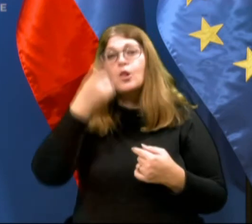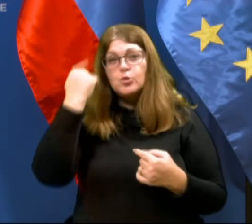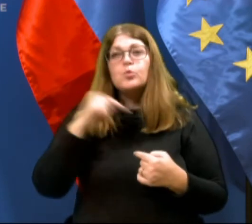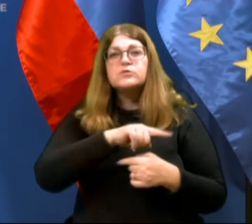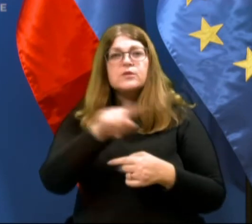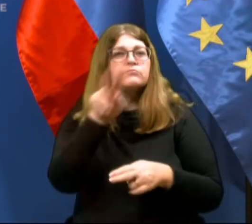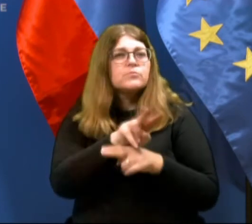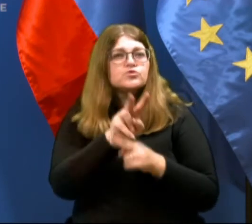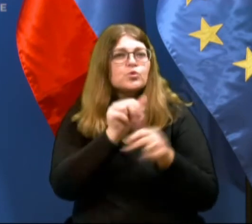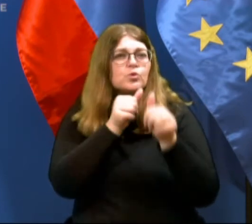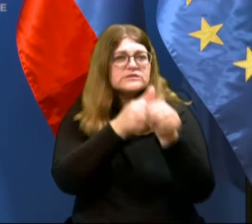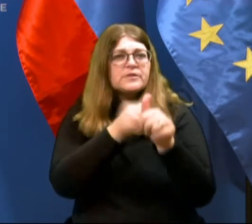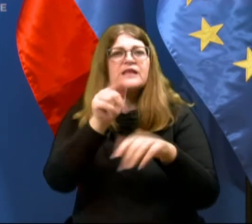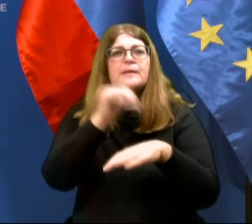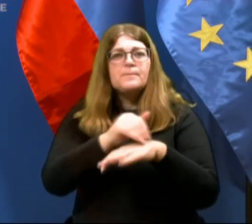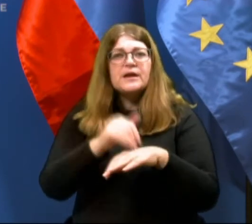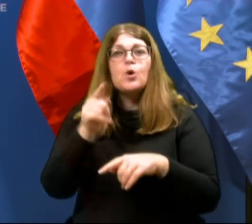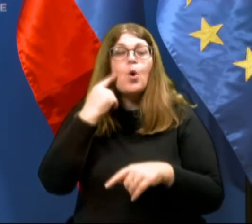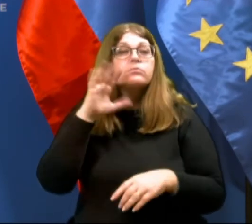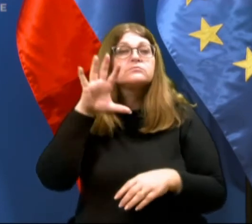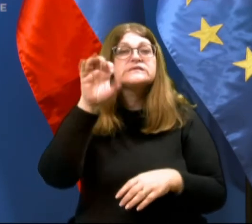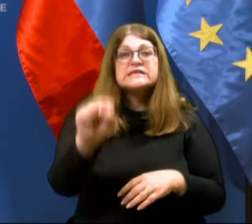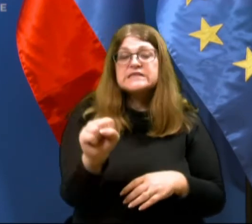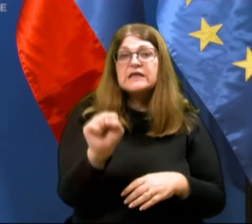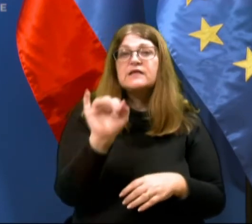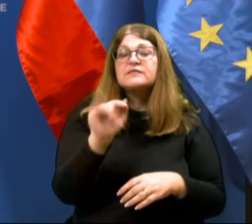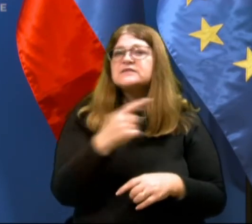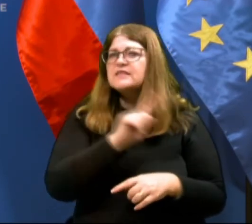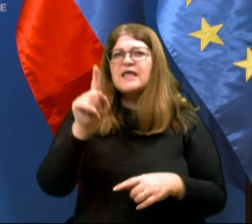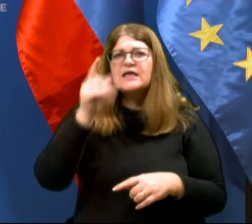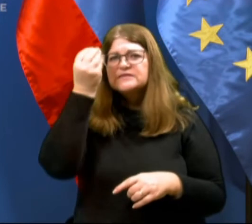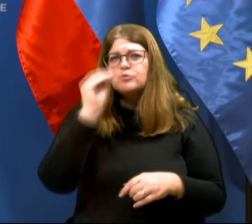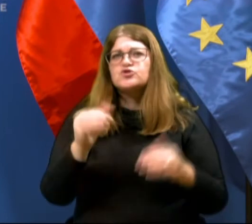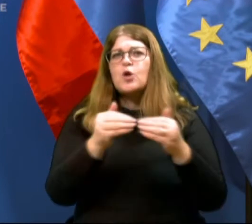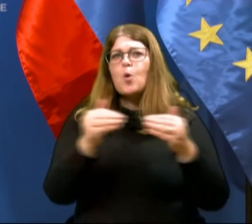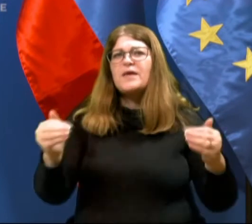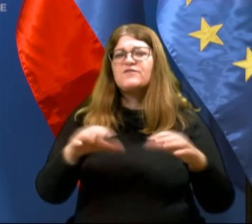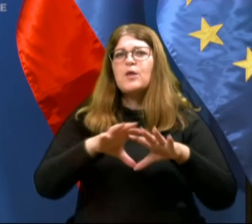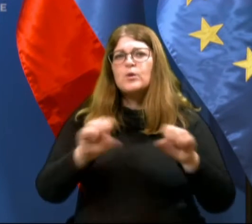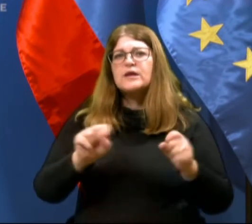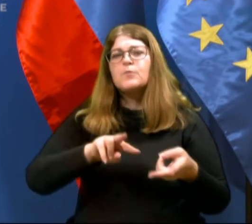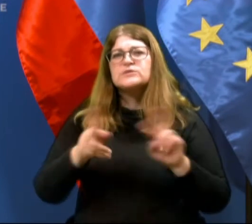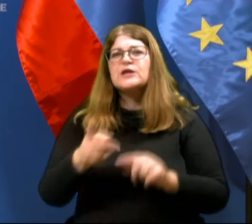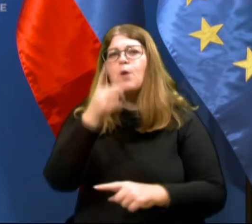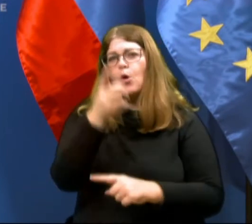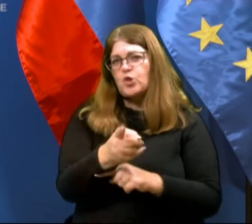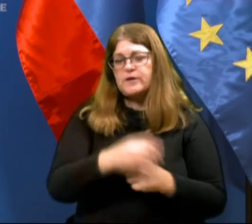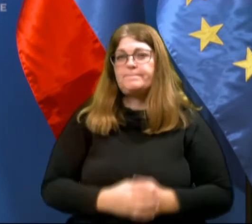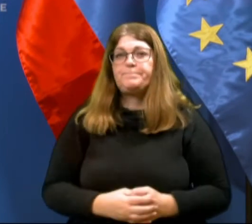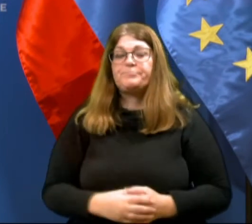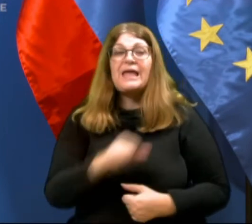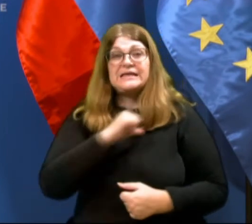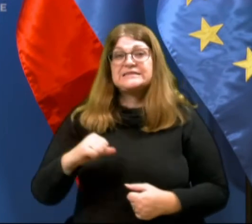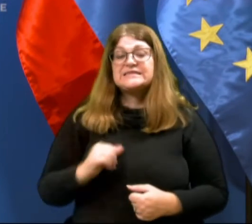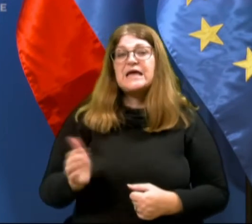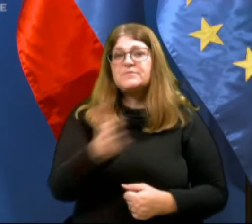in prijavljate, ko zaznate, da se ne spoštujejo umejitveni ukrepi oziroma odloki. Sami pa smo